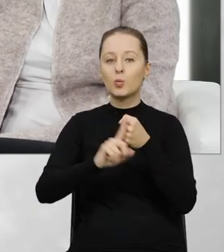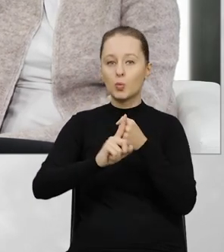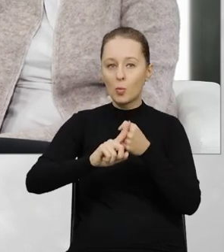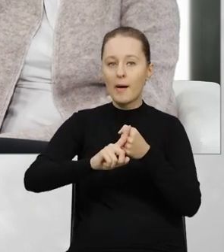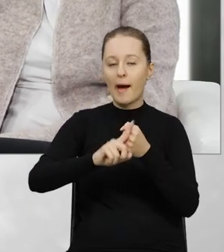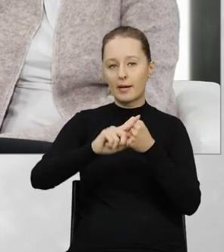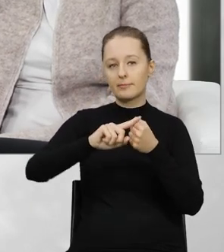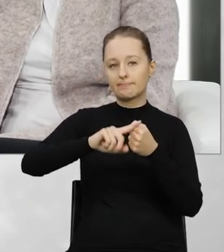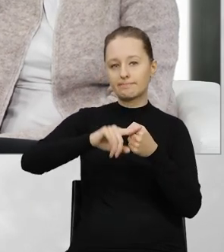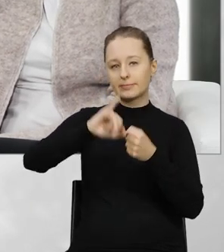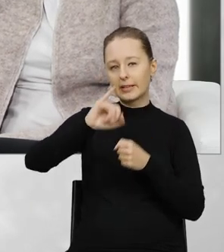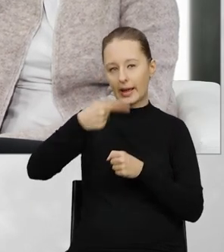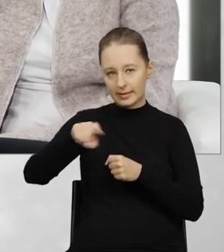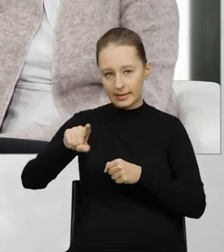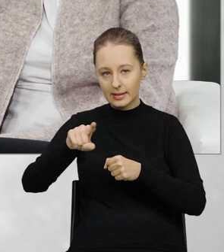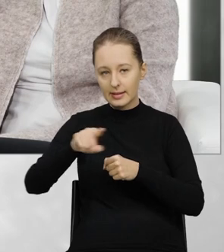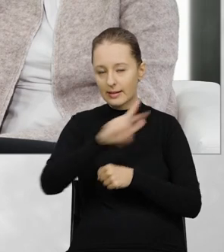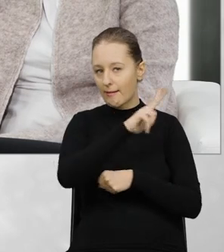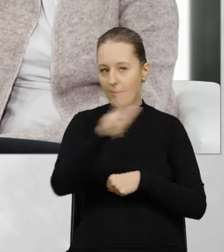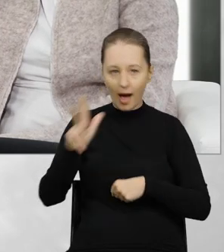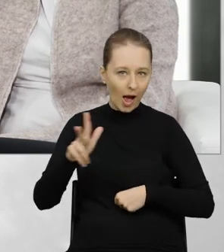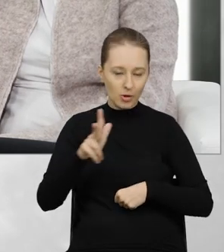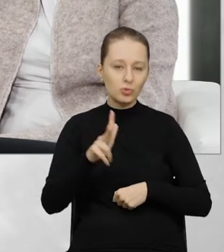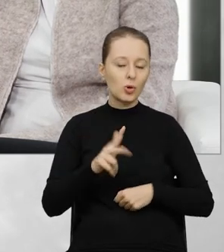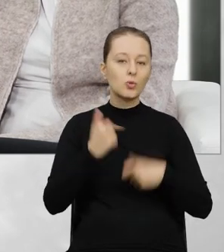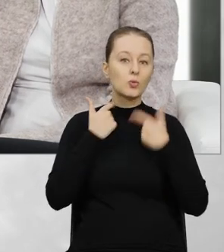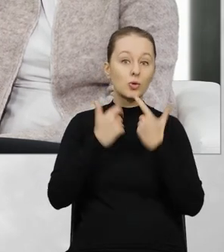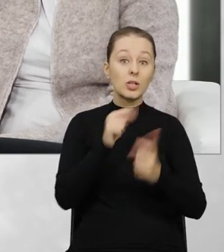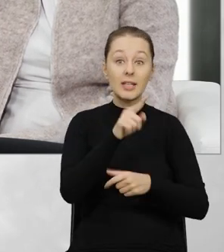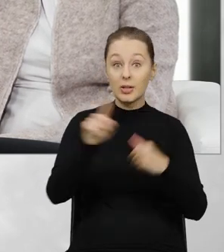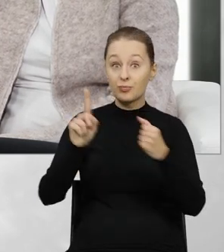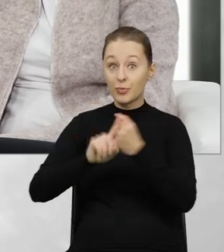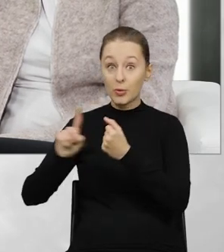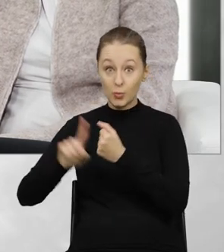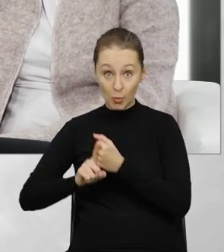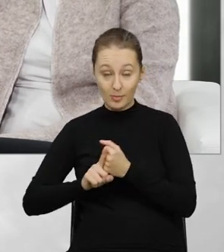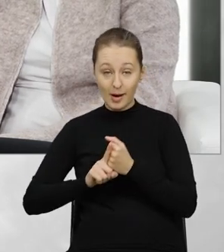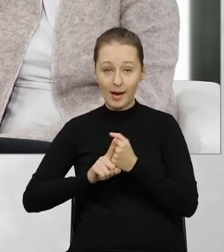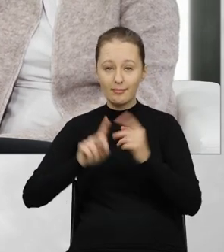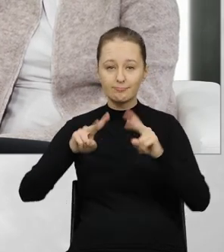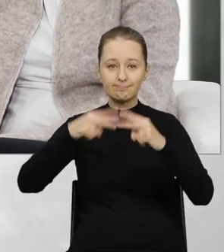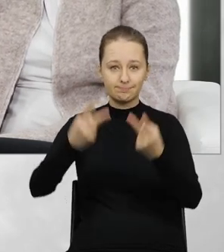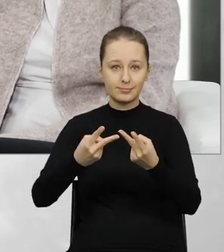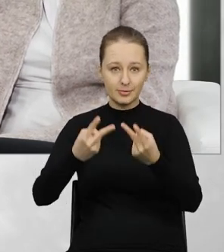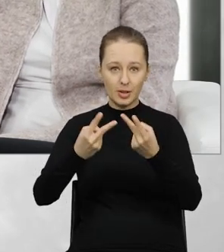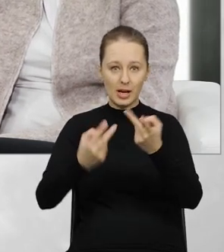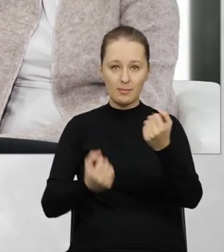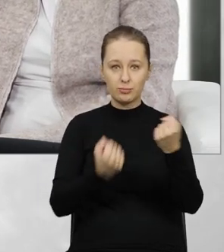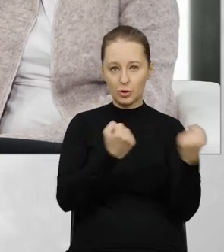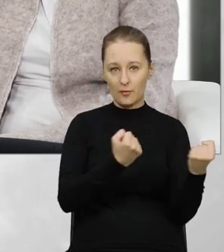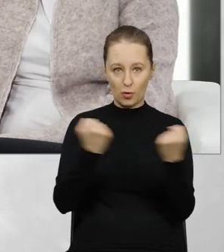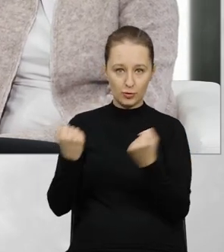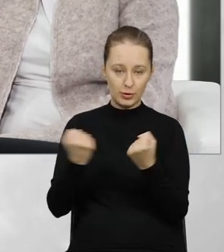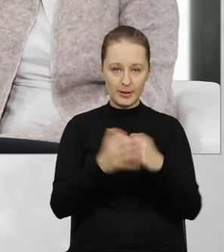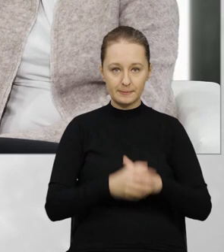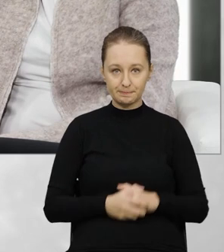referencyjny dla tego zgłoszenia i ten numer przekazuje przewoźnikowi.